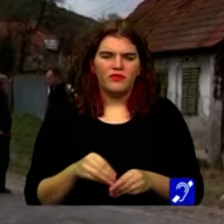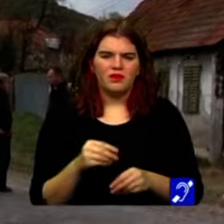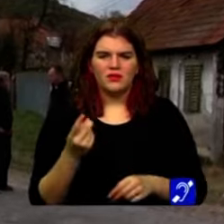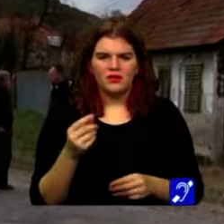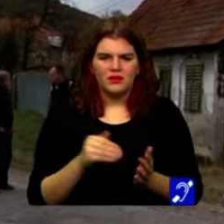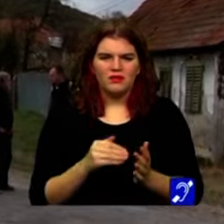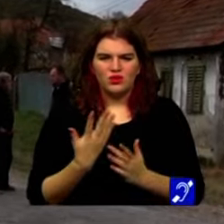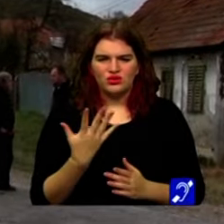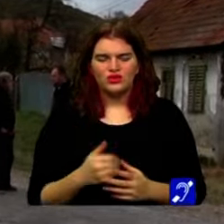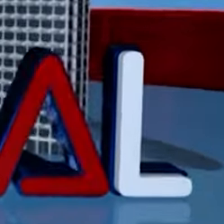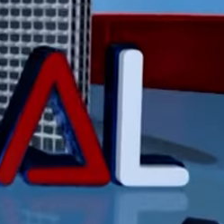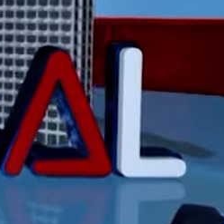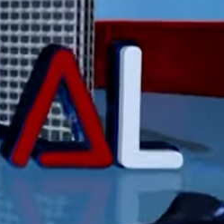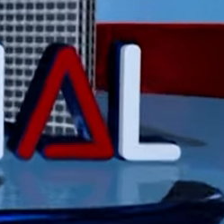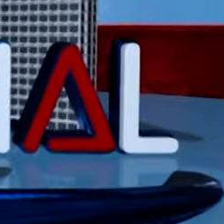cinci.